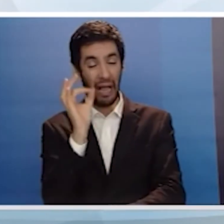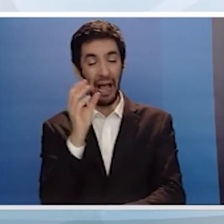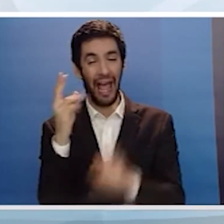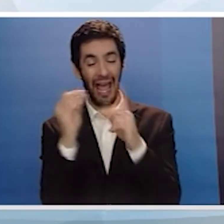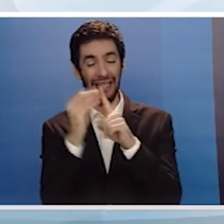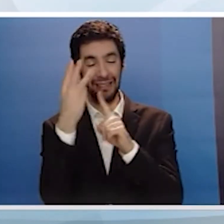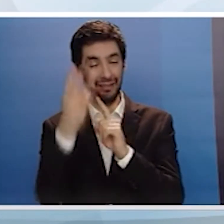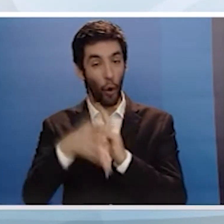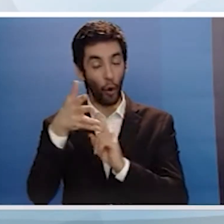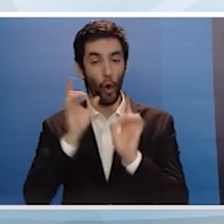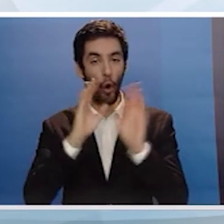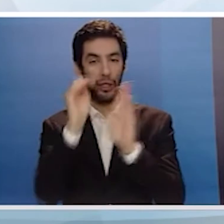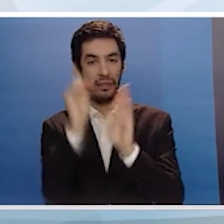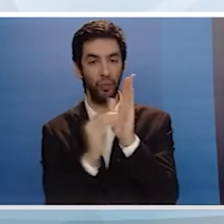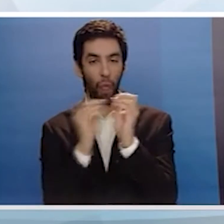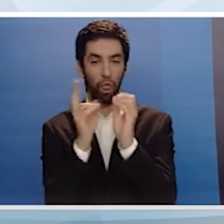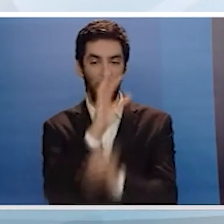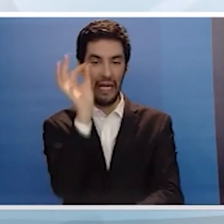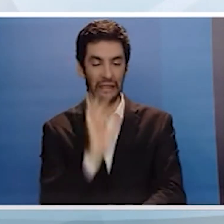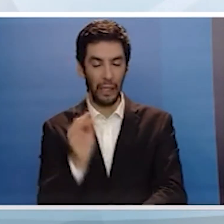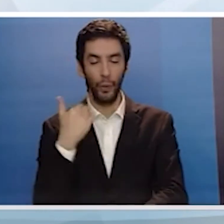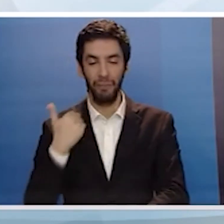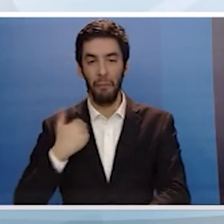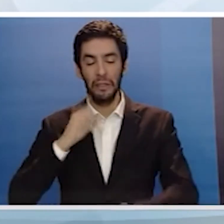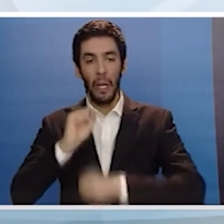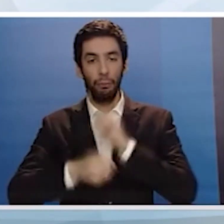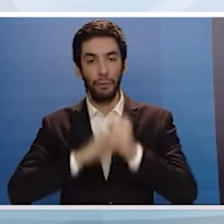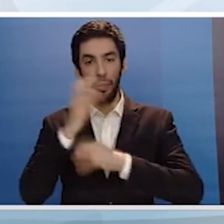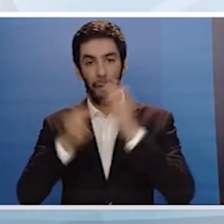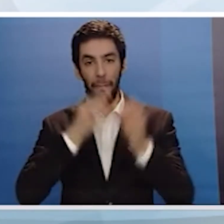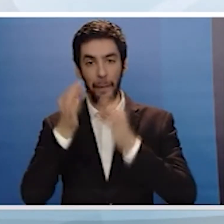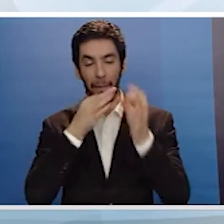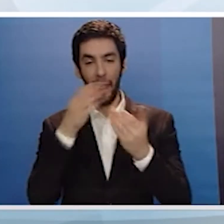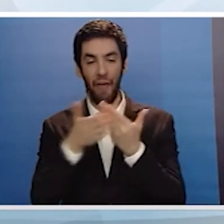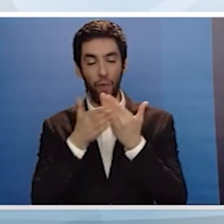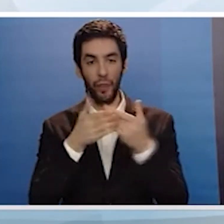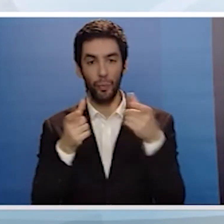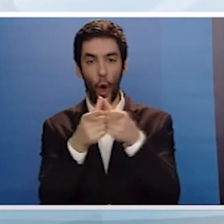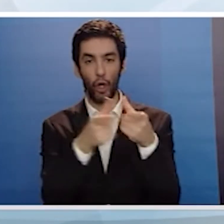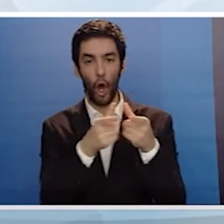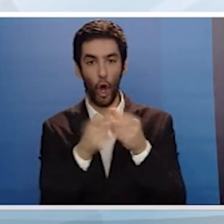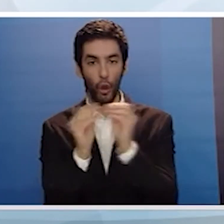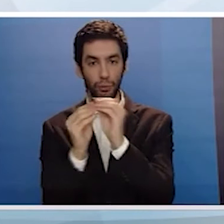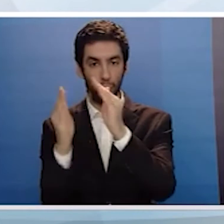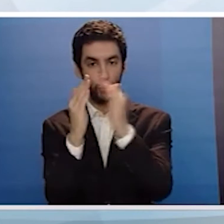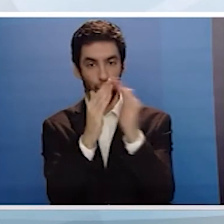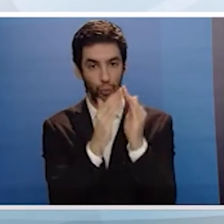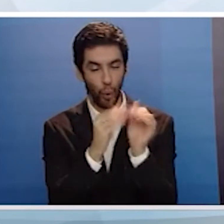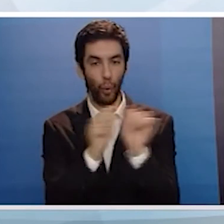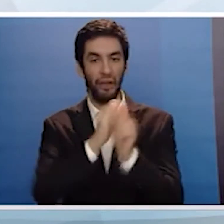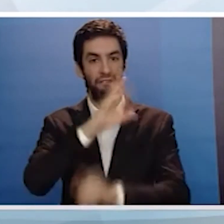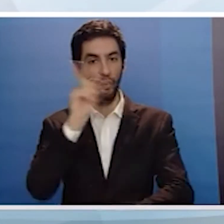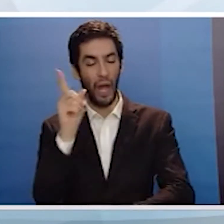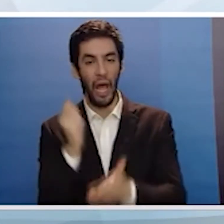Να βοηθήσουμε με κίνητρα και ορθολογικές παροχές τους κατοίκους της Υπέθρου των ορεινών και ημιορεινών κοινοτήτων